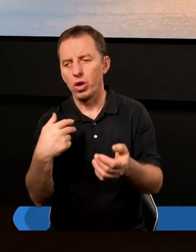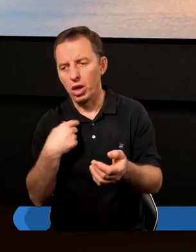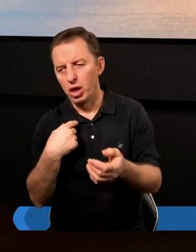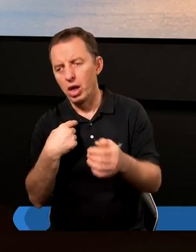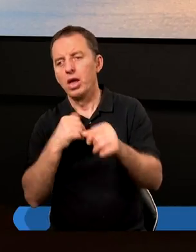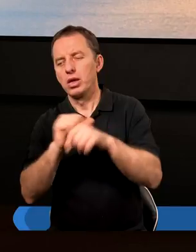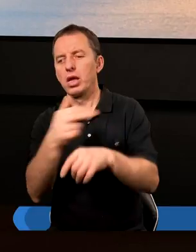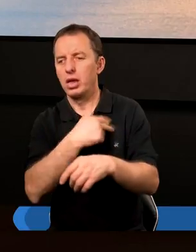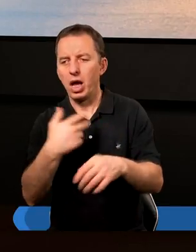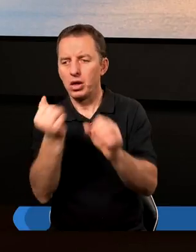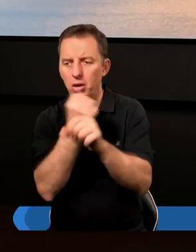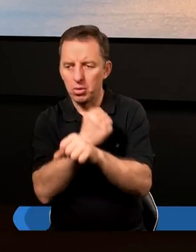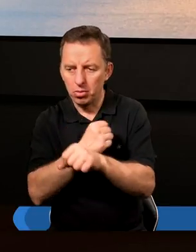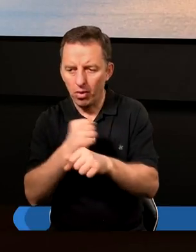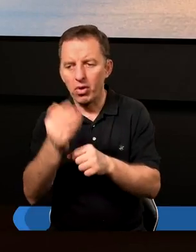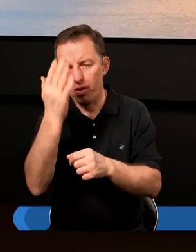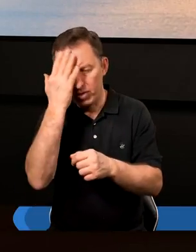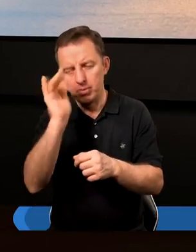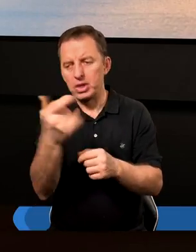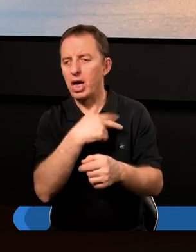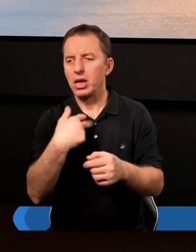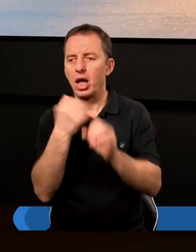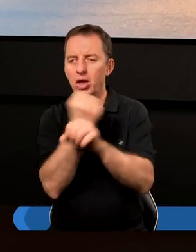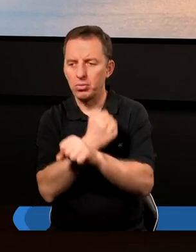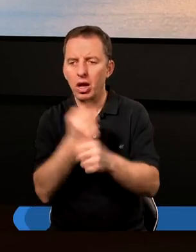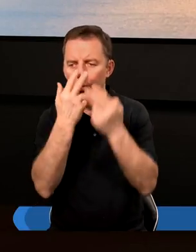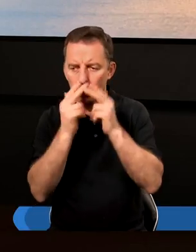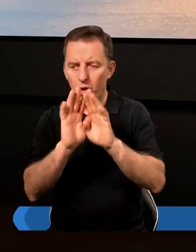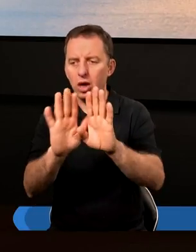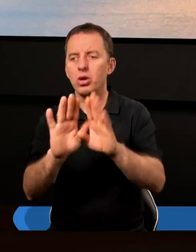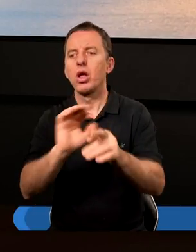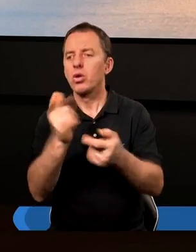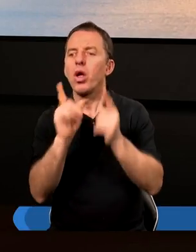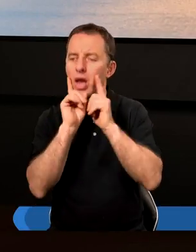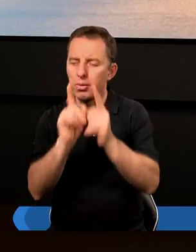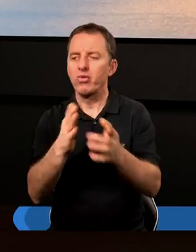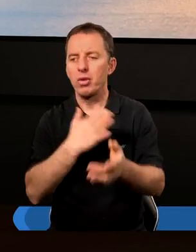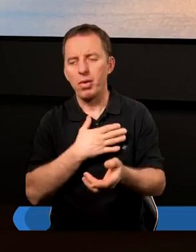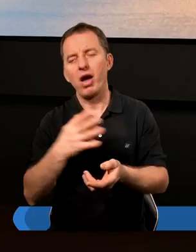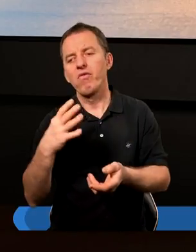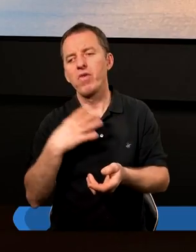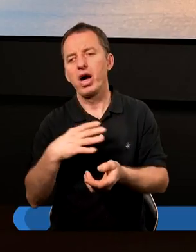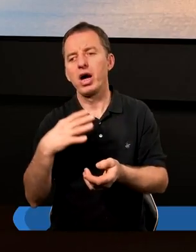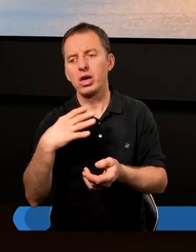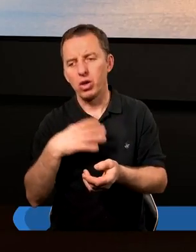i że jest także naszym Zbawicielem, a wiemy jak nas zbawił, on pokazuje nam, co tak naprawdę ma wartość.